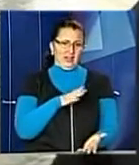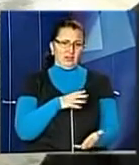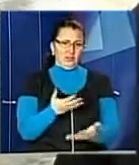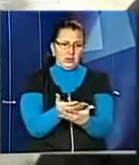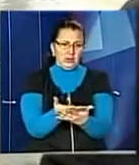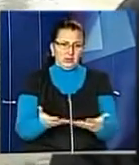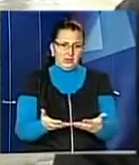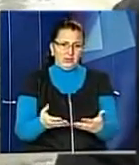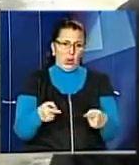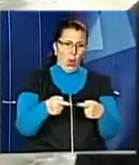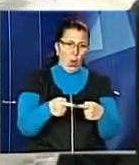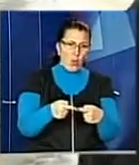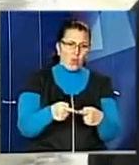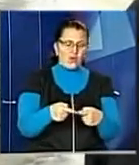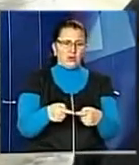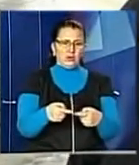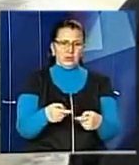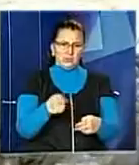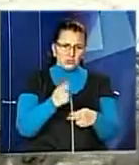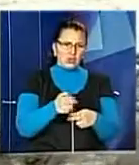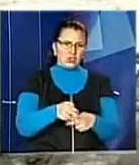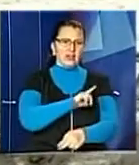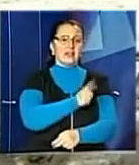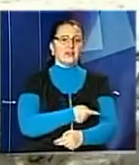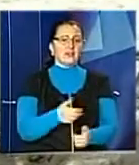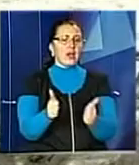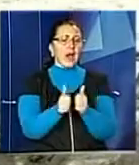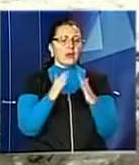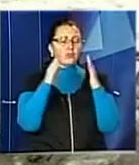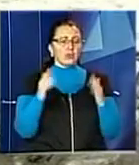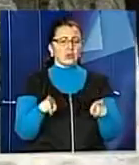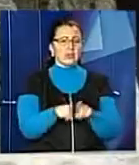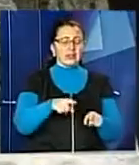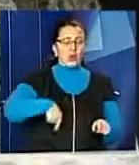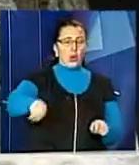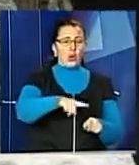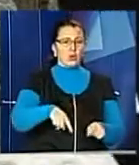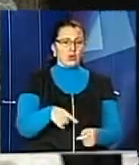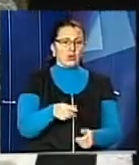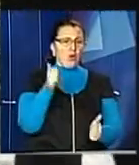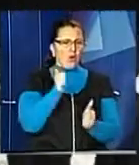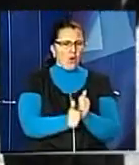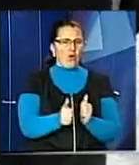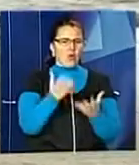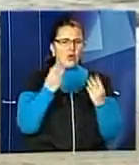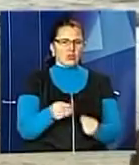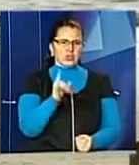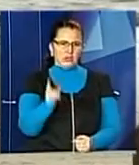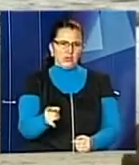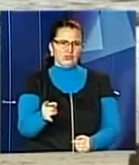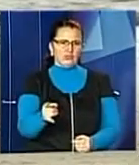кутник, рамка, і арматура має бути. Біля будинків та таких люків щодня паркуються автівки та ходять люди.